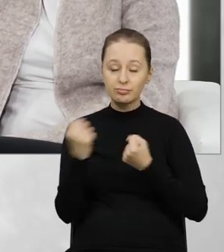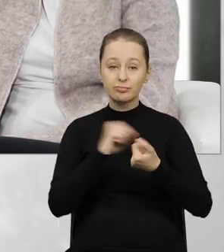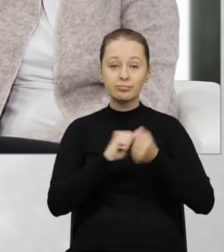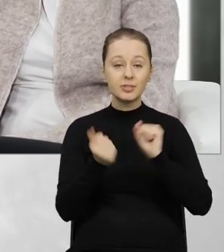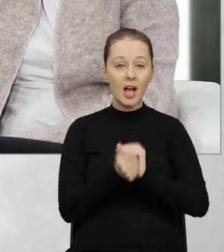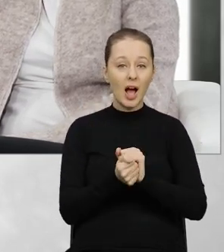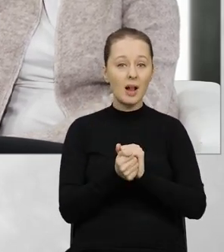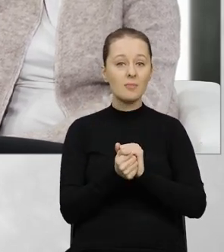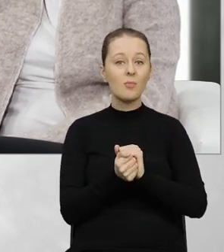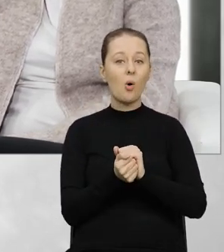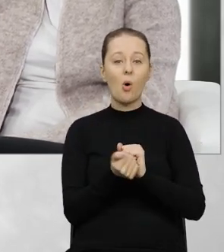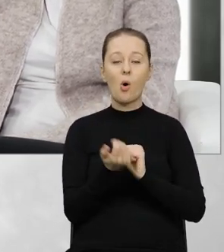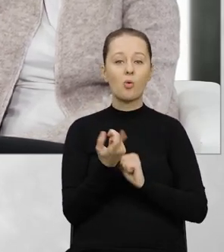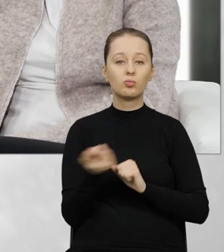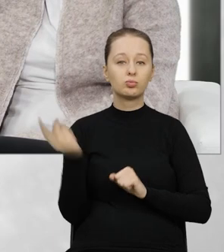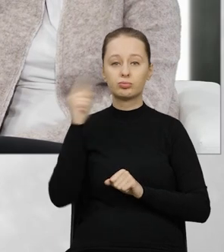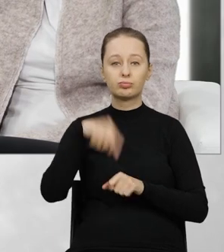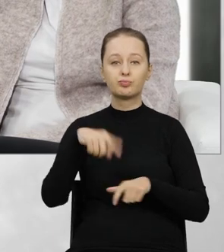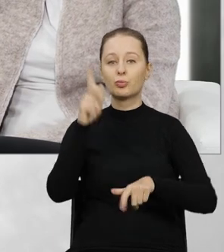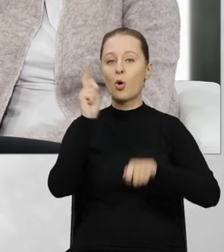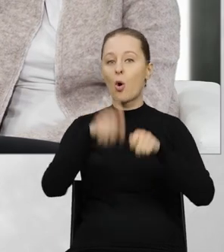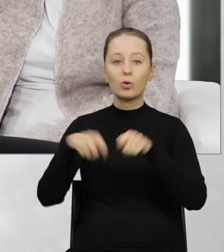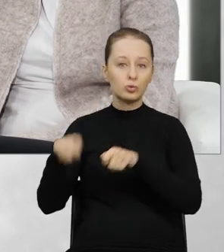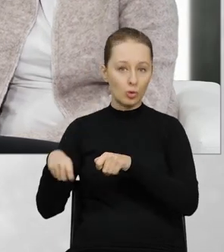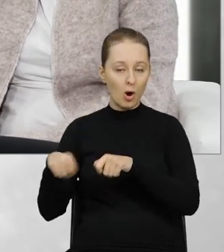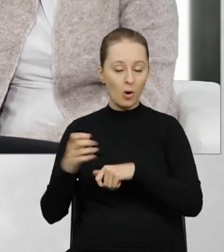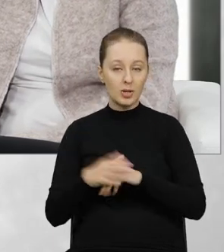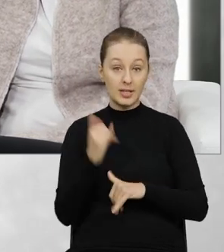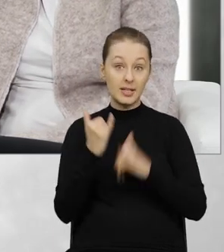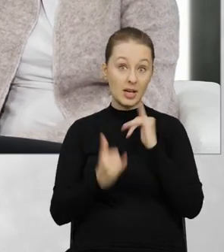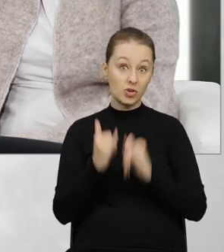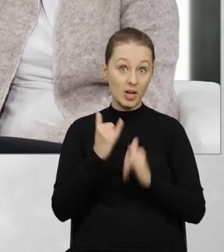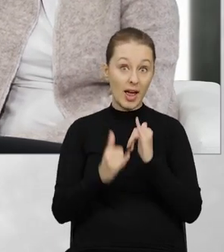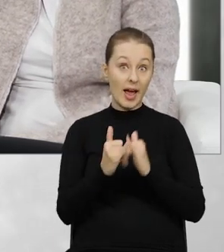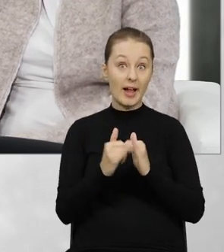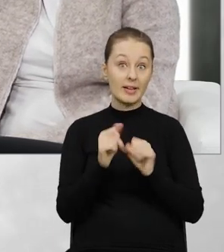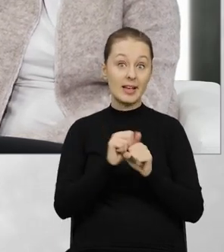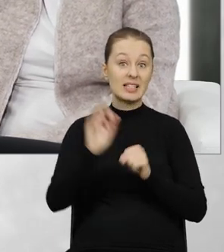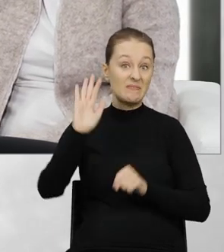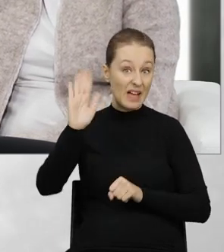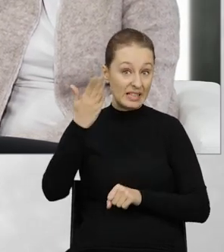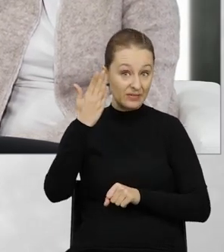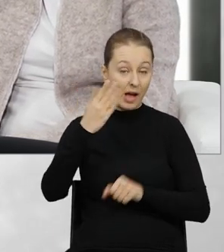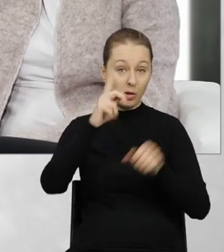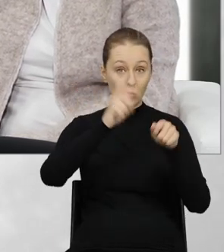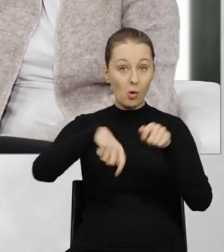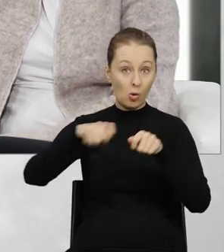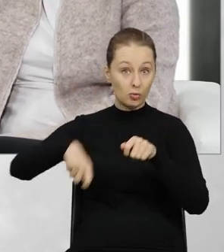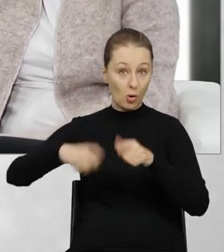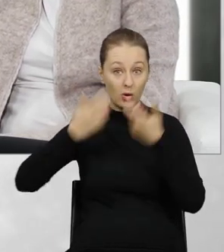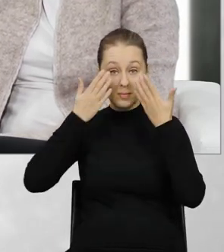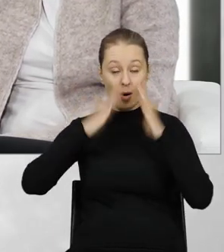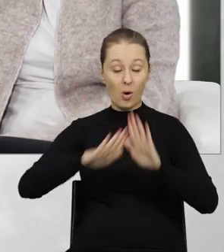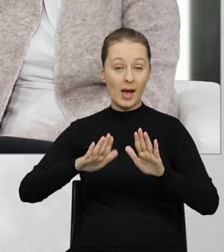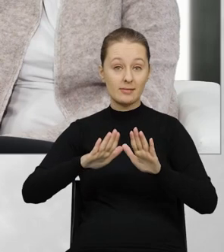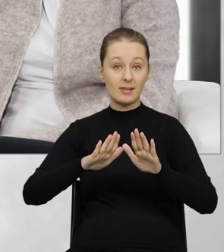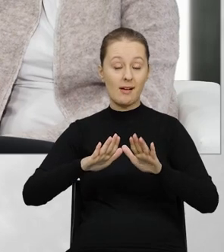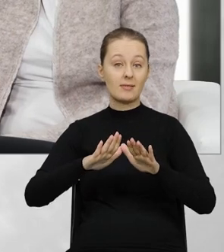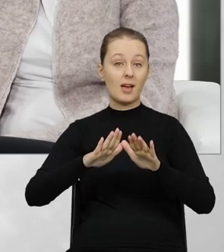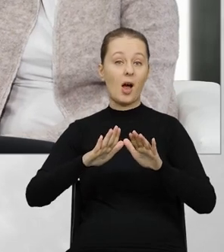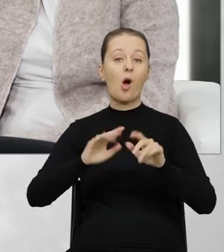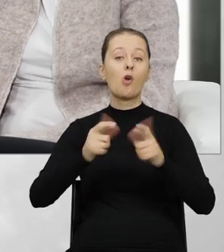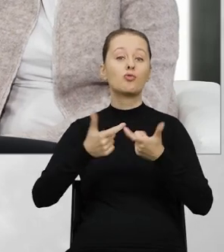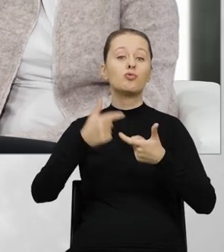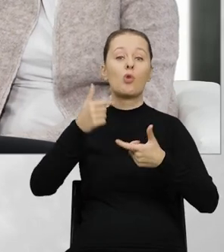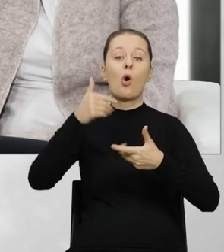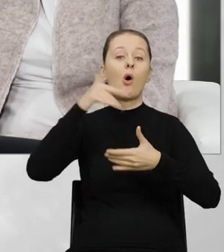towarze, bądź też za niestawienie się do kontroli, jeżeli taki przewoźnik został wyzwany do kontroli, do przedstawienia